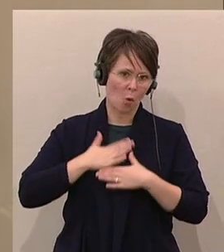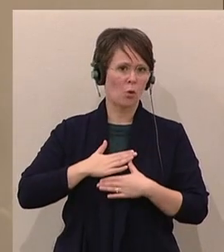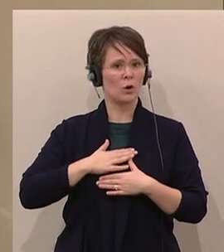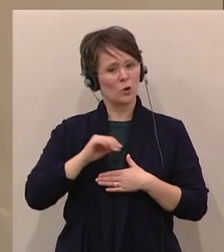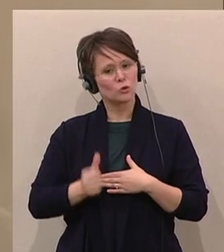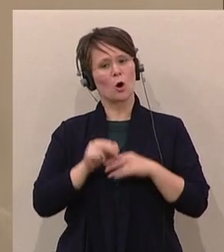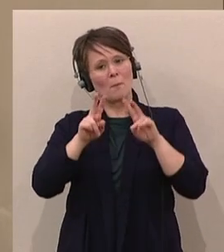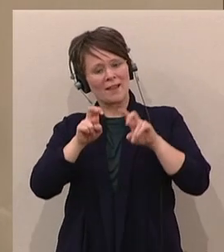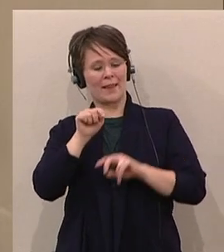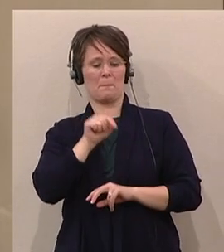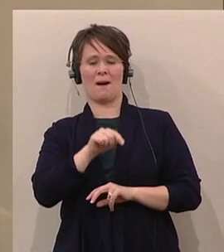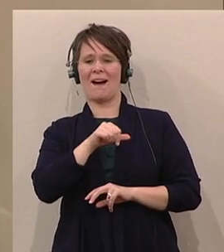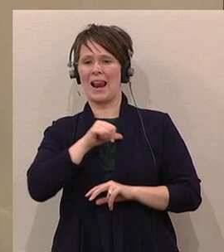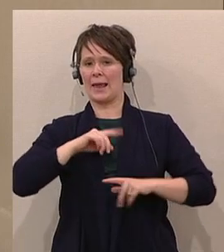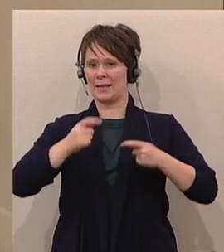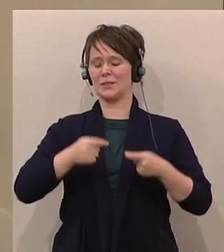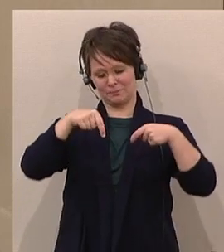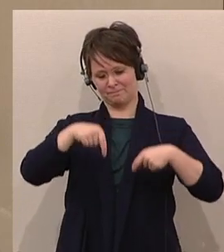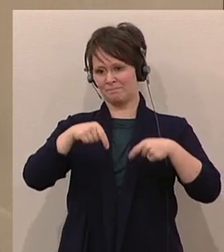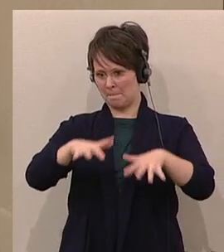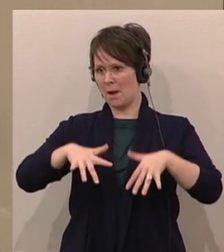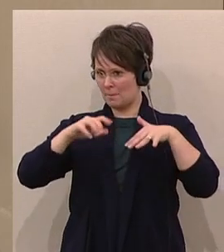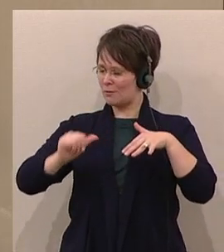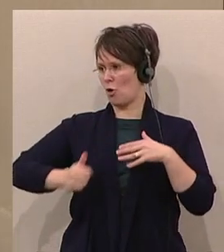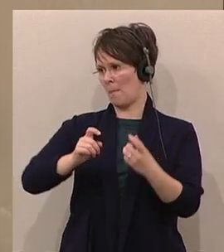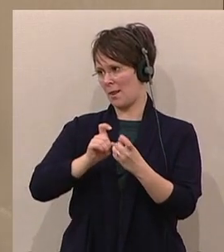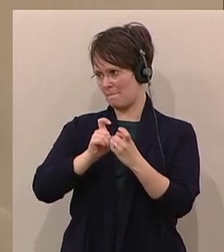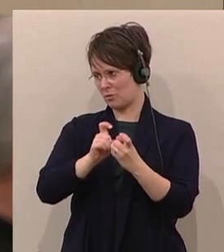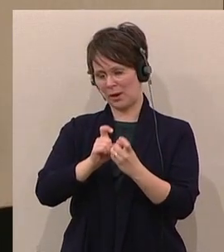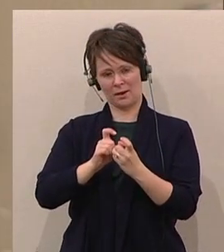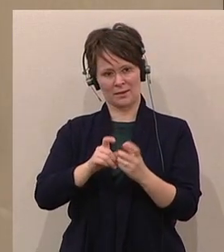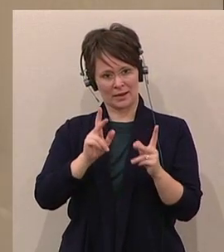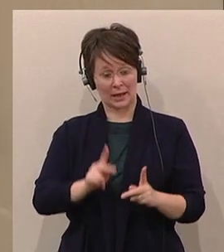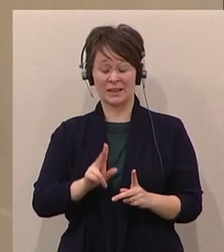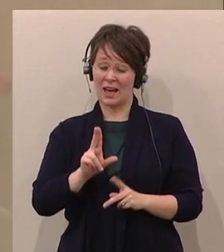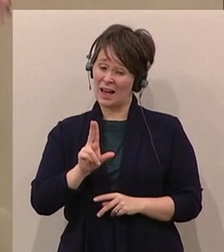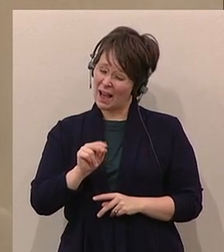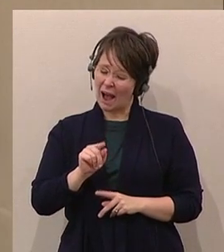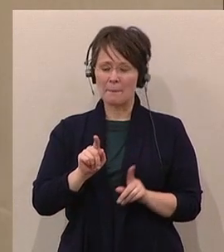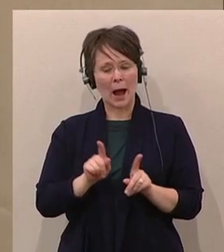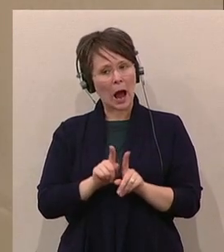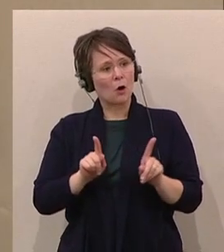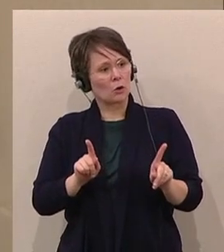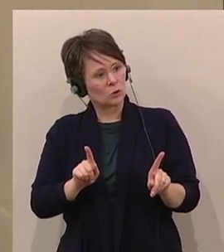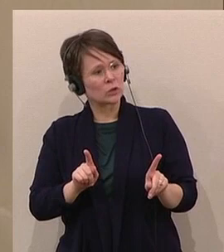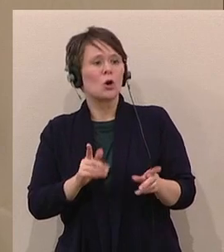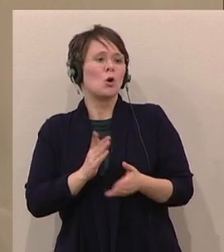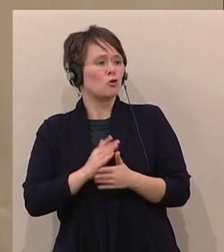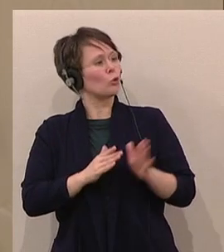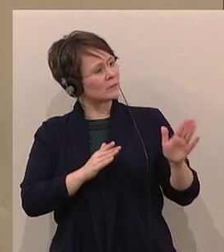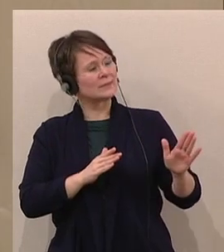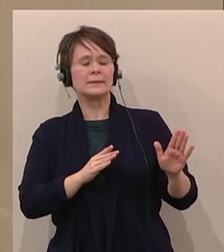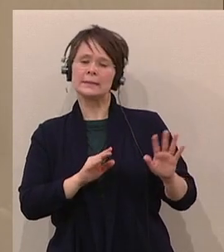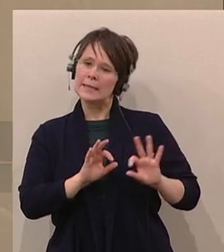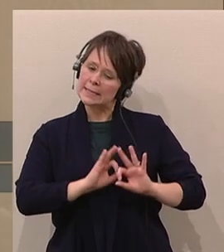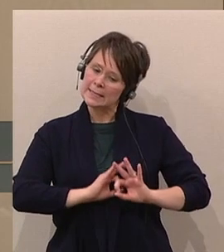im Plenum behandeln dürfen. Was mich aber wirklich auch erschüttert, ist, obwohl sehr sachlich vorgetragen,